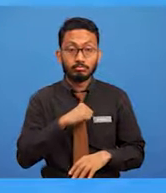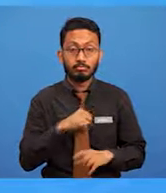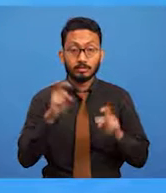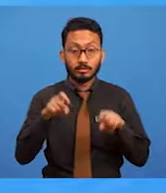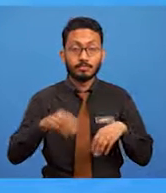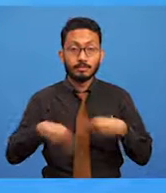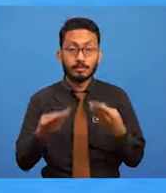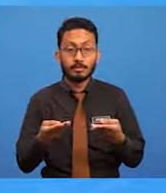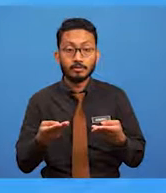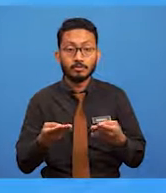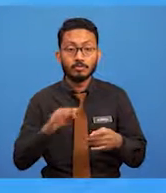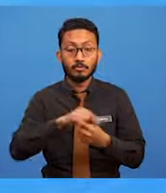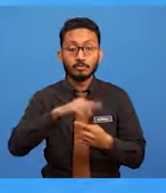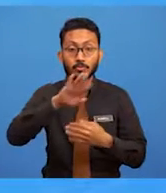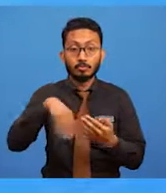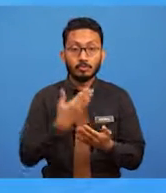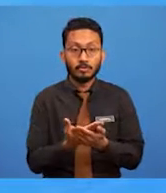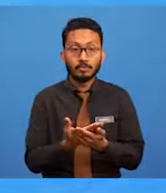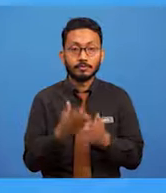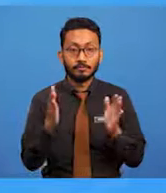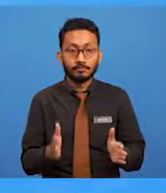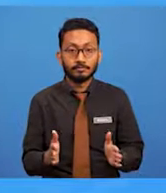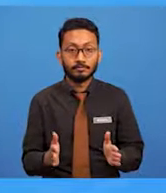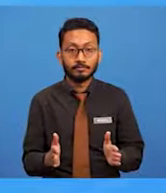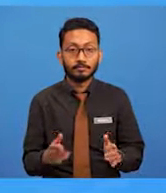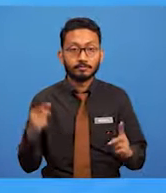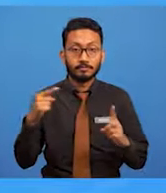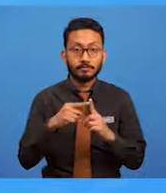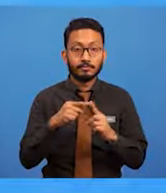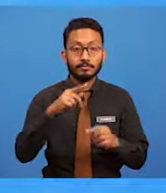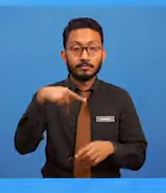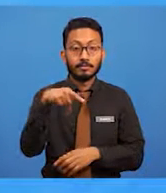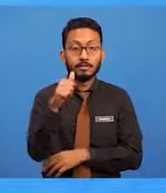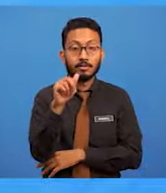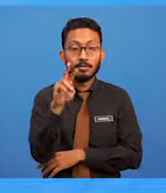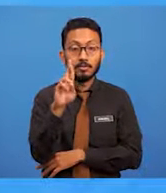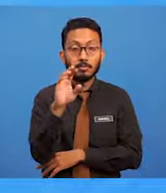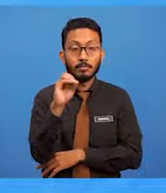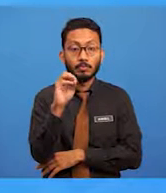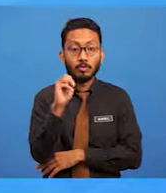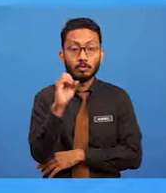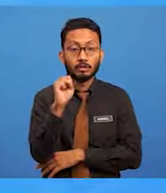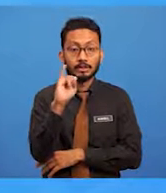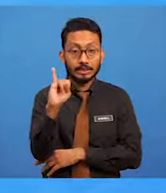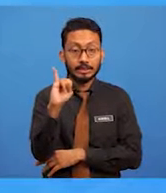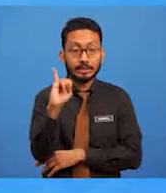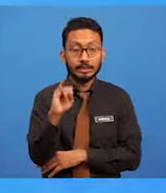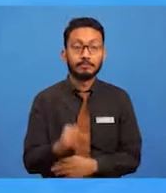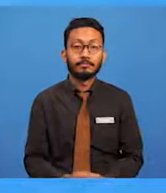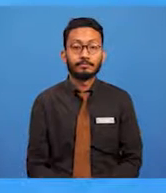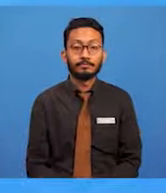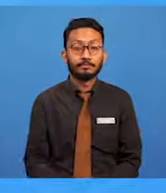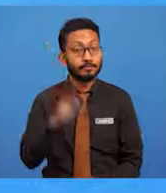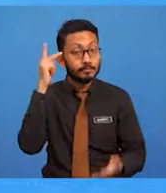sasaran dengan tujuan untuk mempromosi, memperkenalkan dan meningkatkan